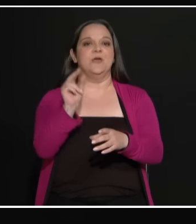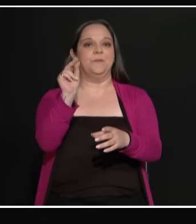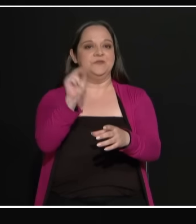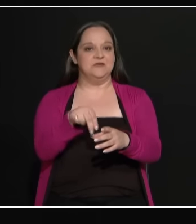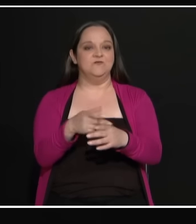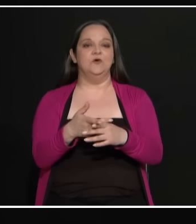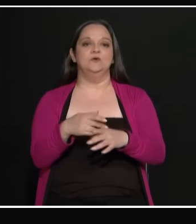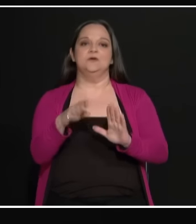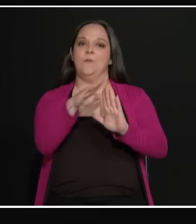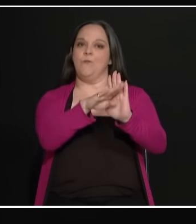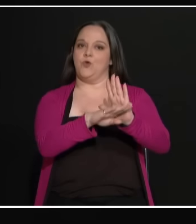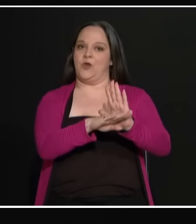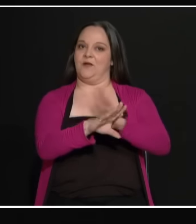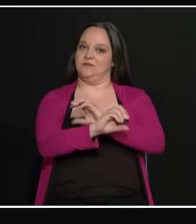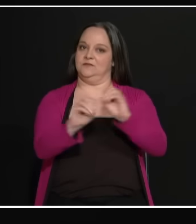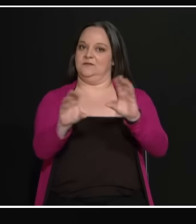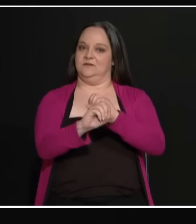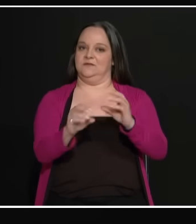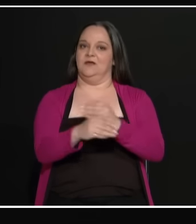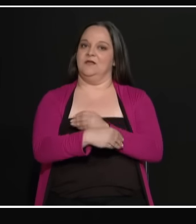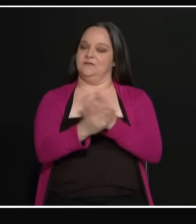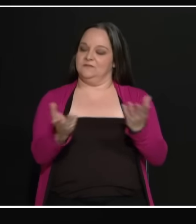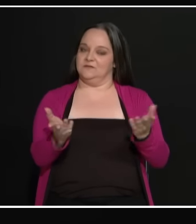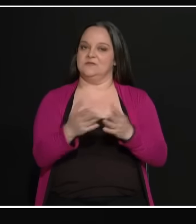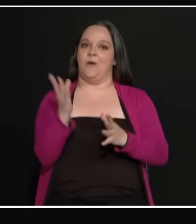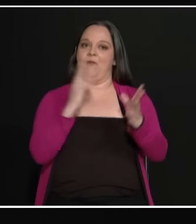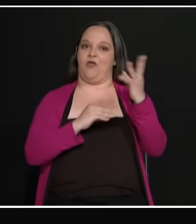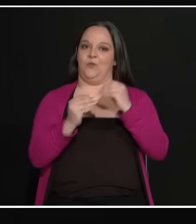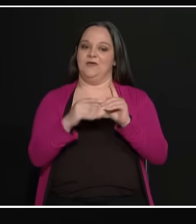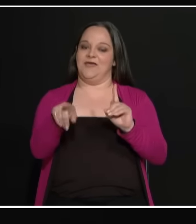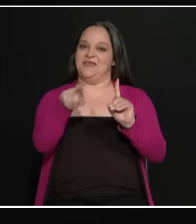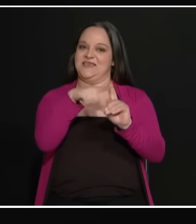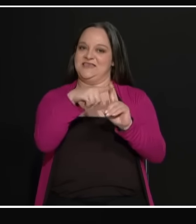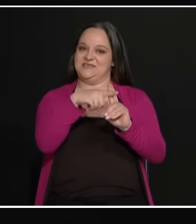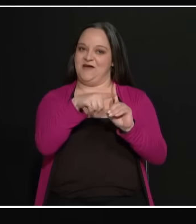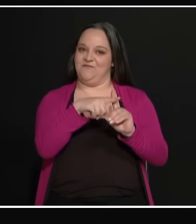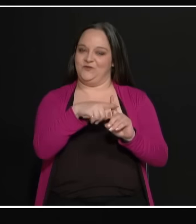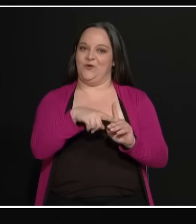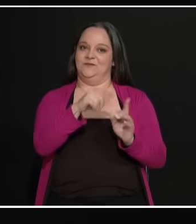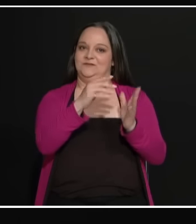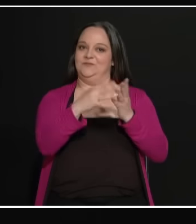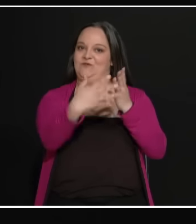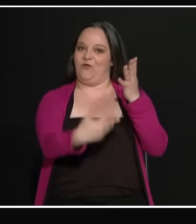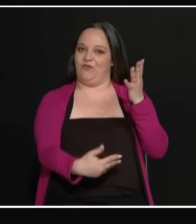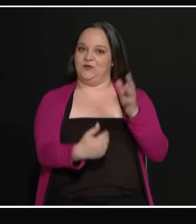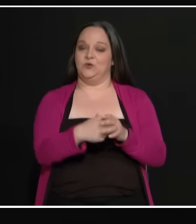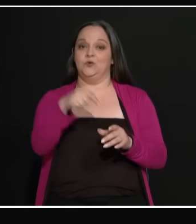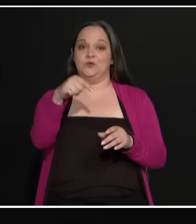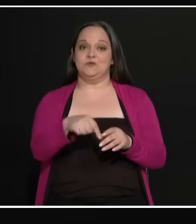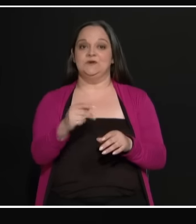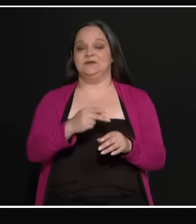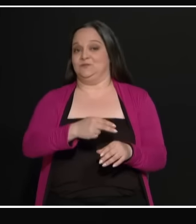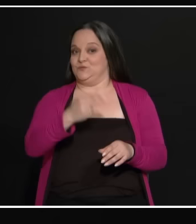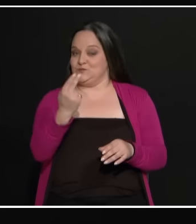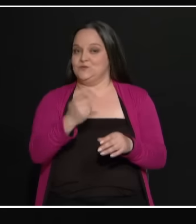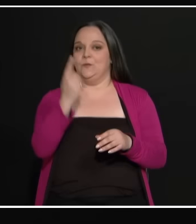τις θέσεις τους και να τους σταυρώσετε όπως λέμε. Σήμερα κοντά μας ένα αναγνωρίσιμο πρόσωπο, ο πρόεδρος της Ένωσης Κεντρών,